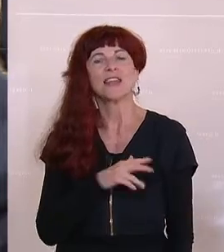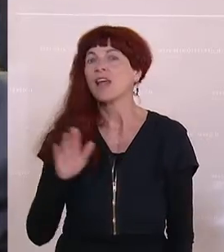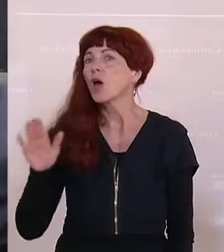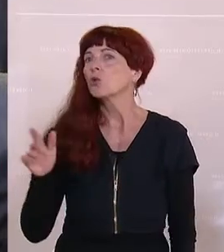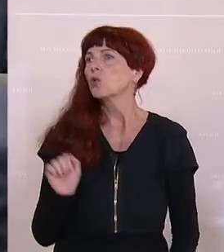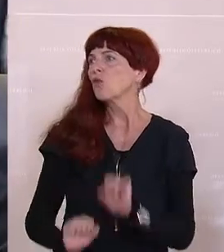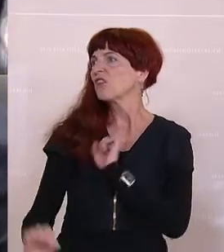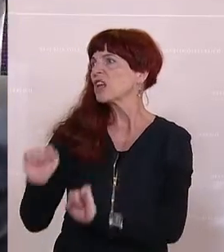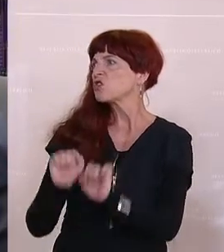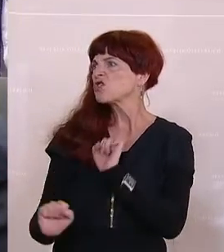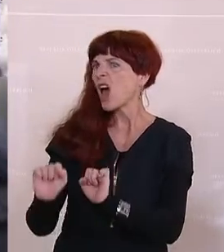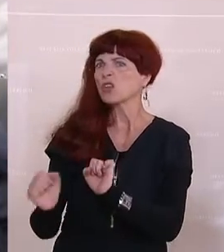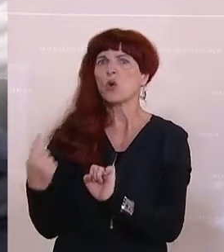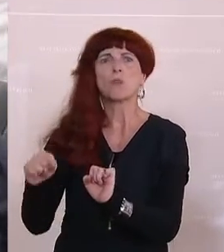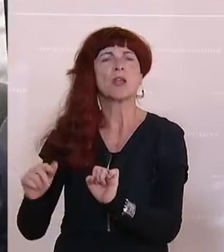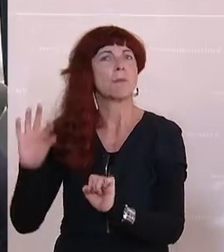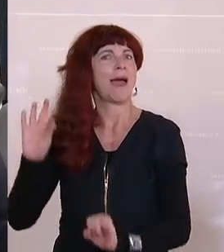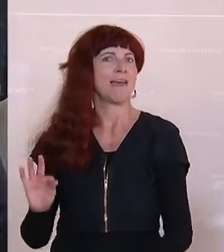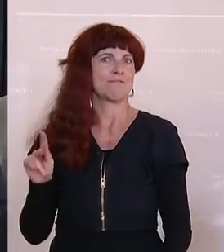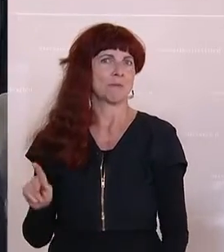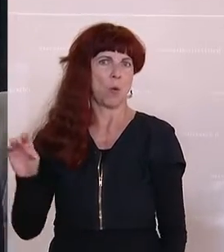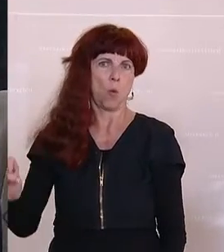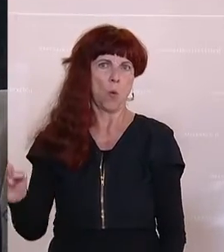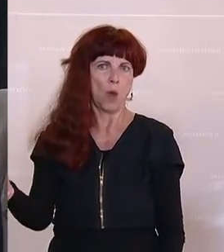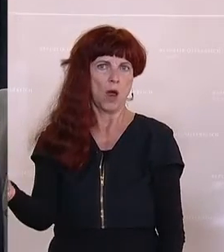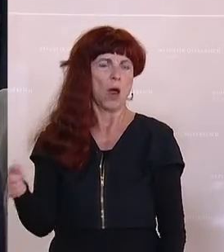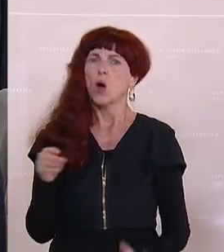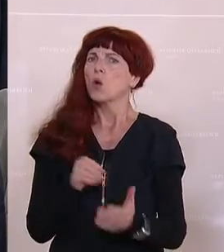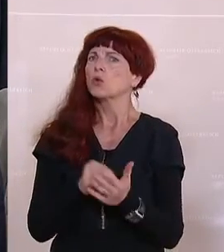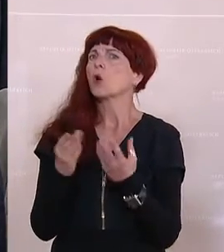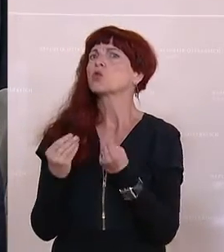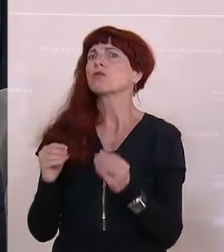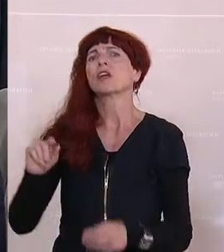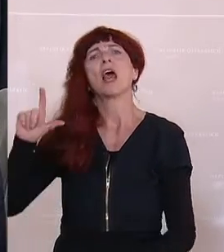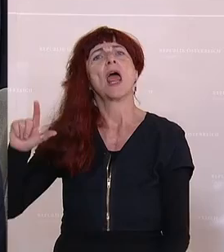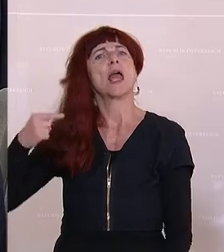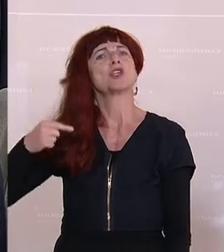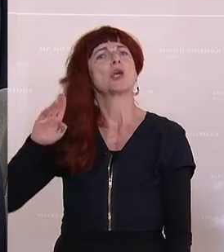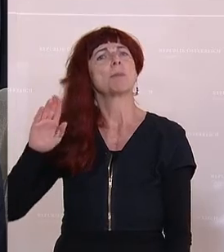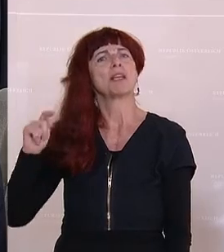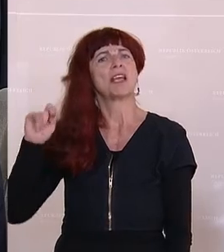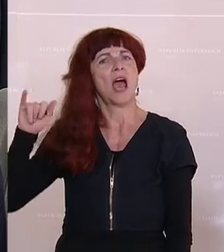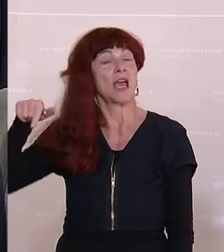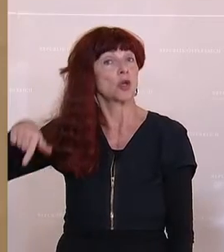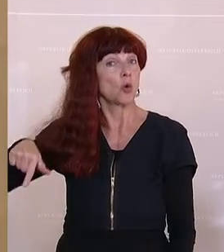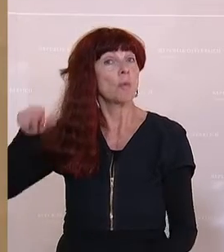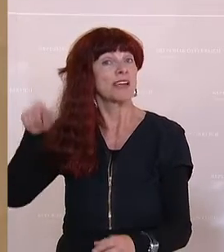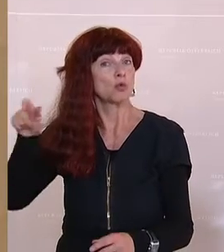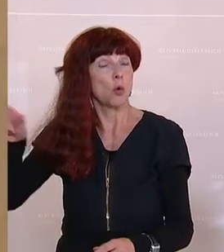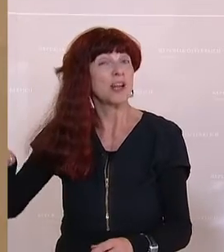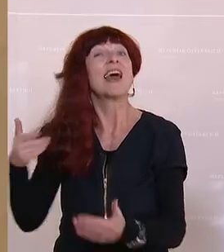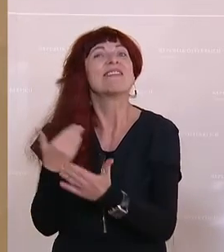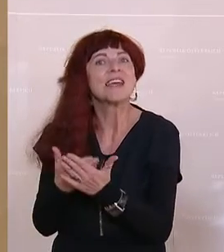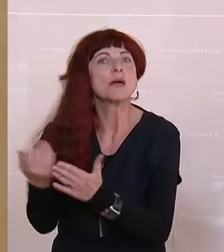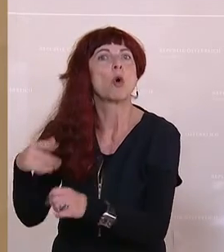Widerstand auch immer wieder schaffen, liebe FPÖ, ist doch noch immer viel zu viele LGBTIQ-Personen, Österreich regelmäßig auch Diskriminierung